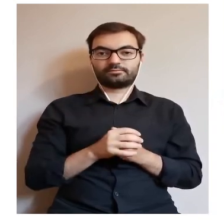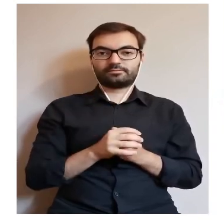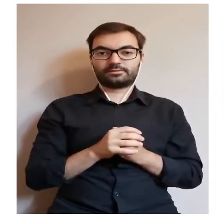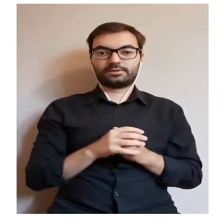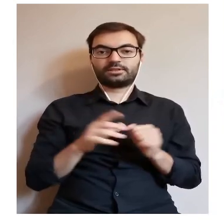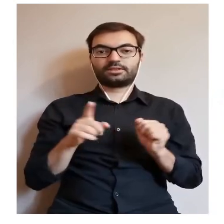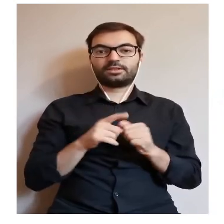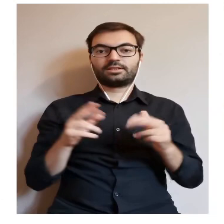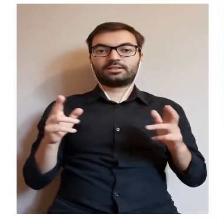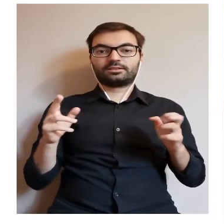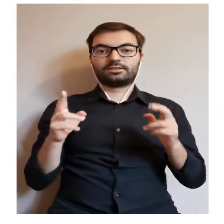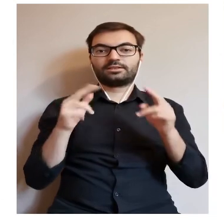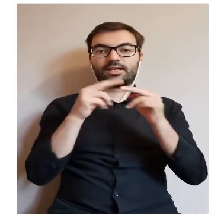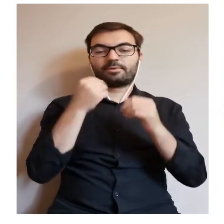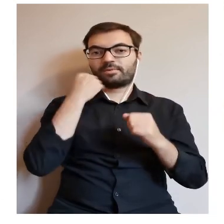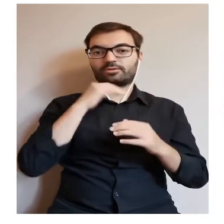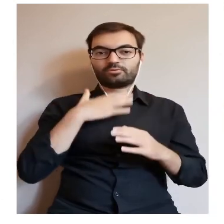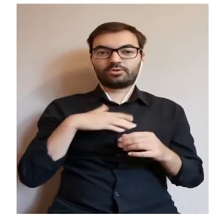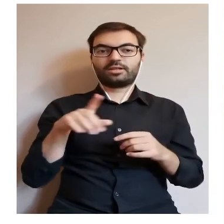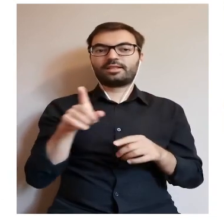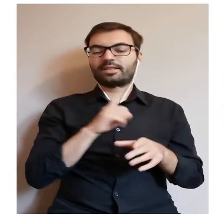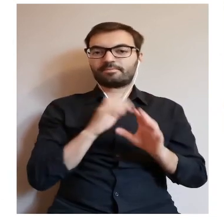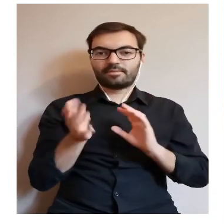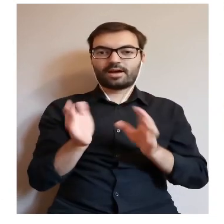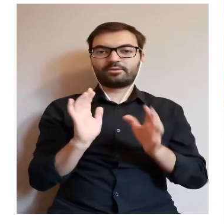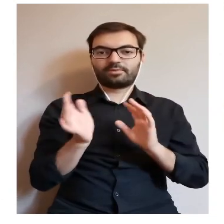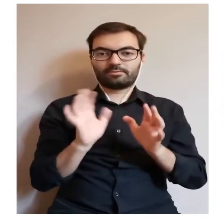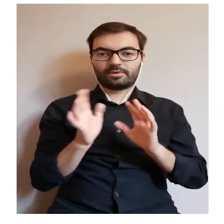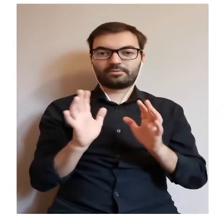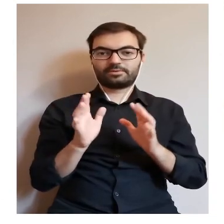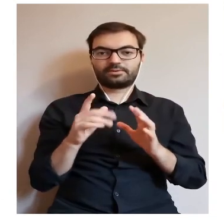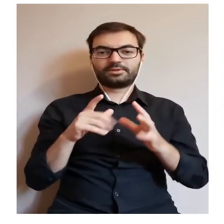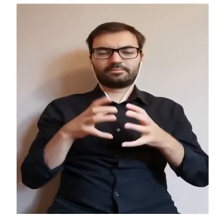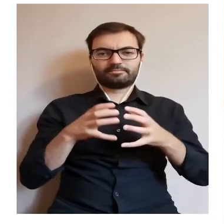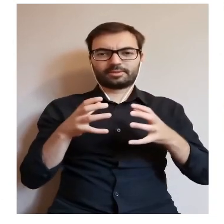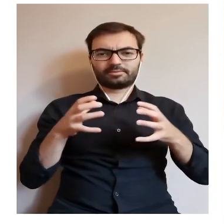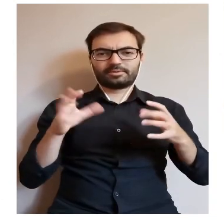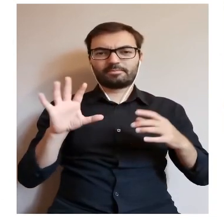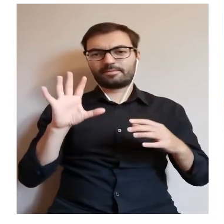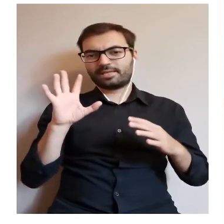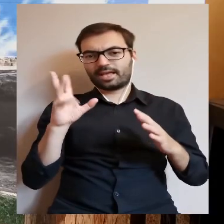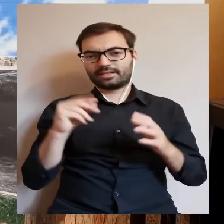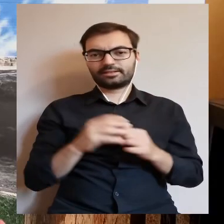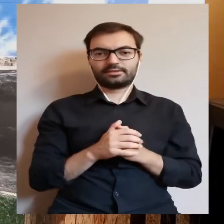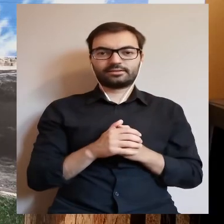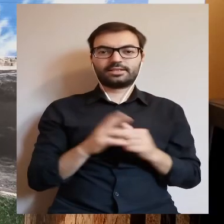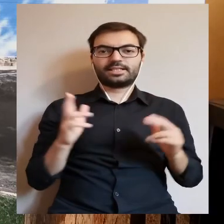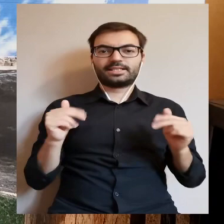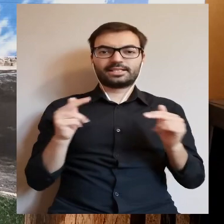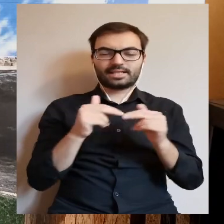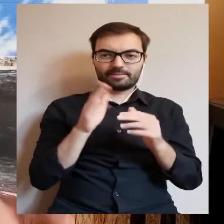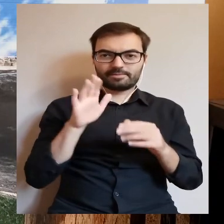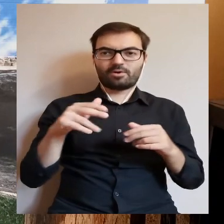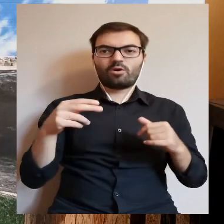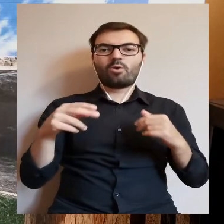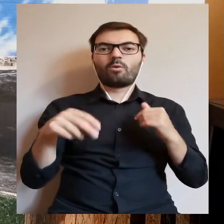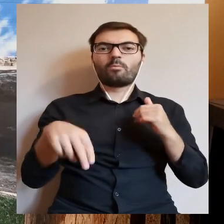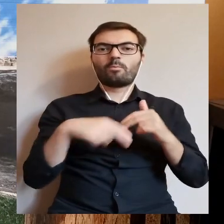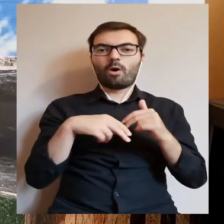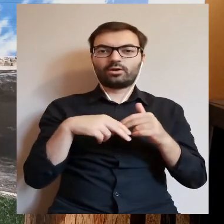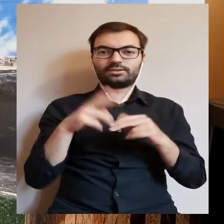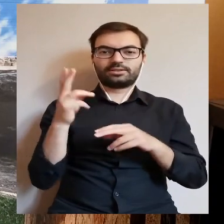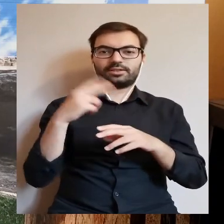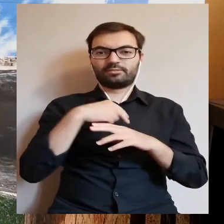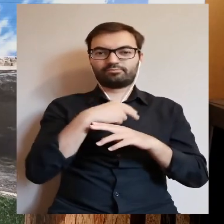który również ten zamek bardzo lubił i również dbał o to, żeby był coraz większy, piękniejszy. Zamek miał most